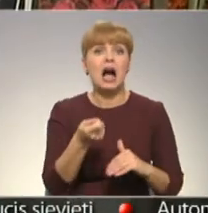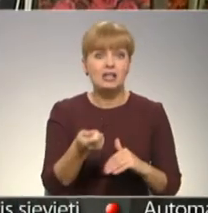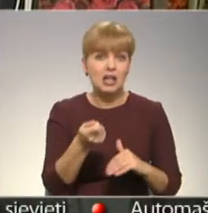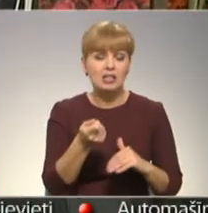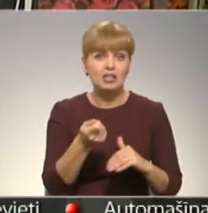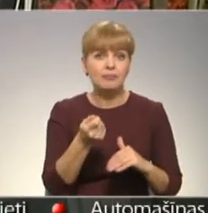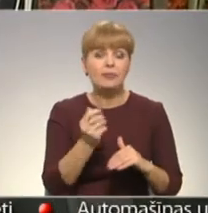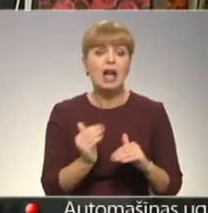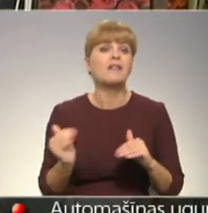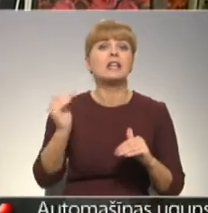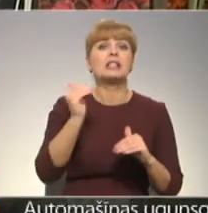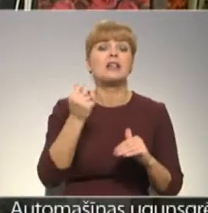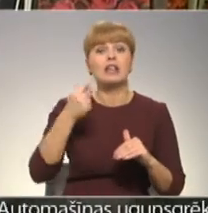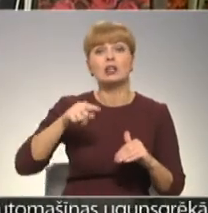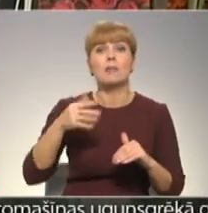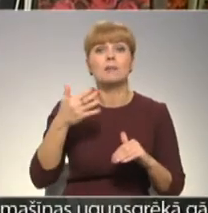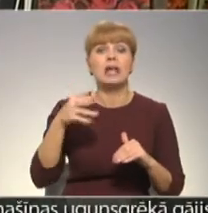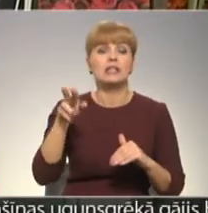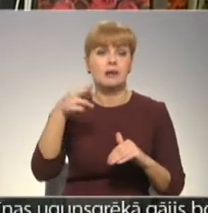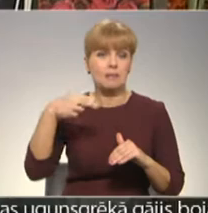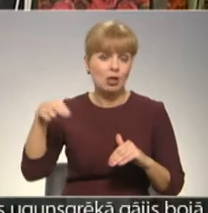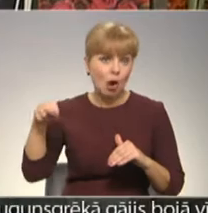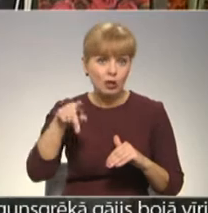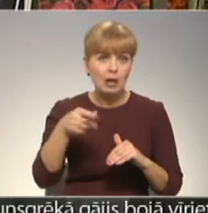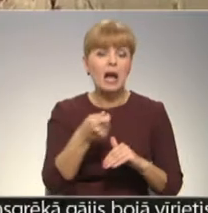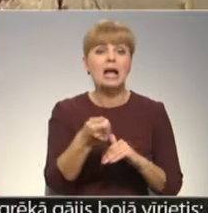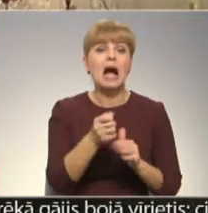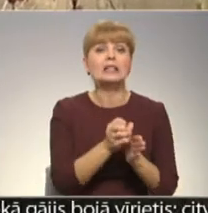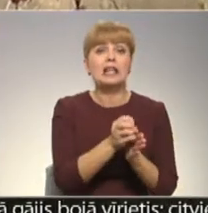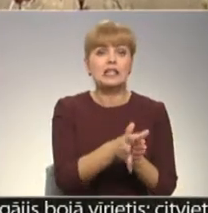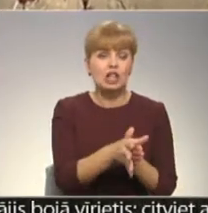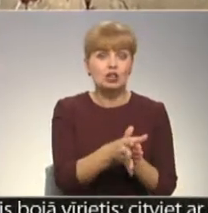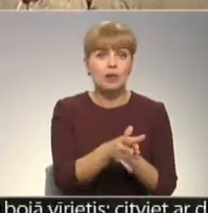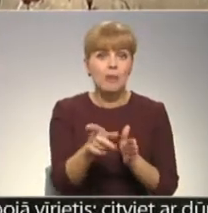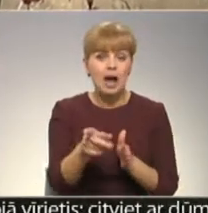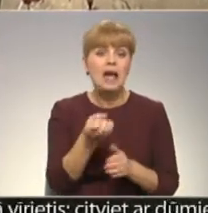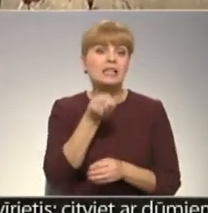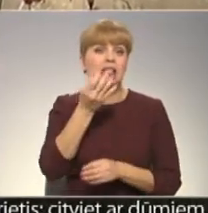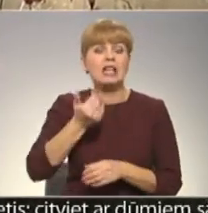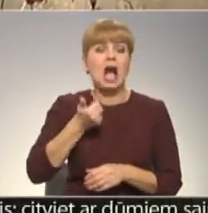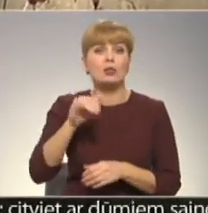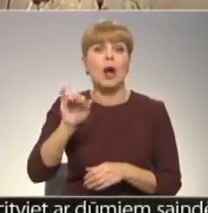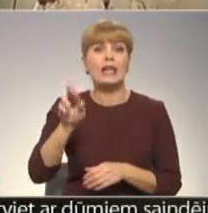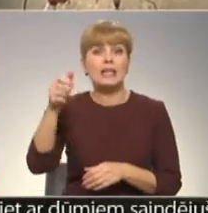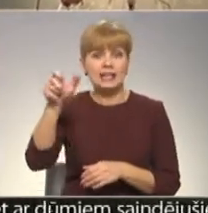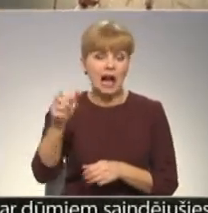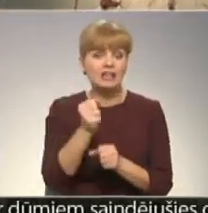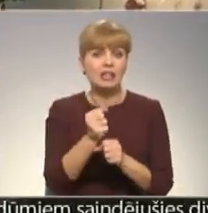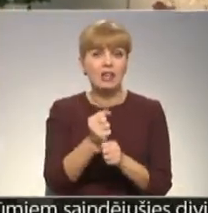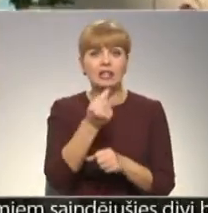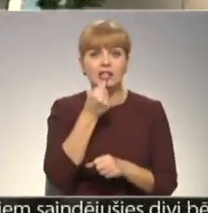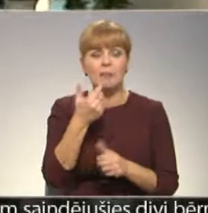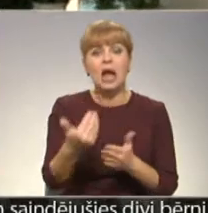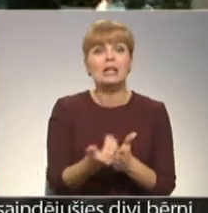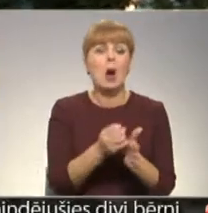ir virs 1,5 miljoniem eiro nepieciešamas kasas sistēmas. Ziedu salonā sījā Ingra jau kopš septembrī strādā ar jauno